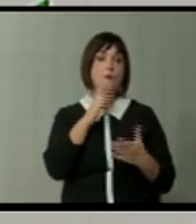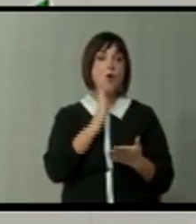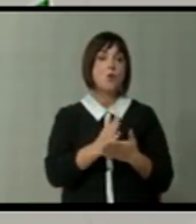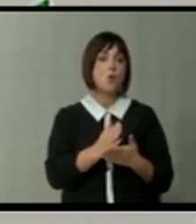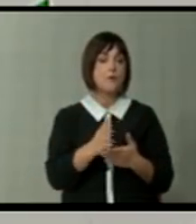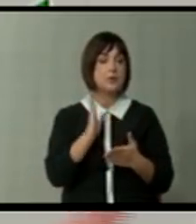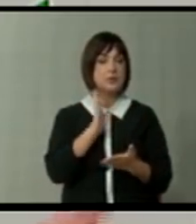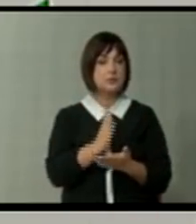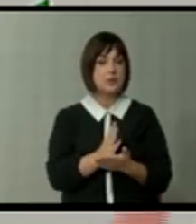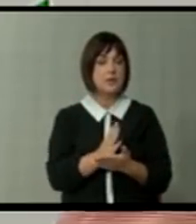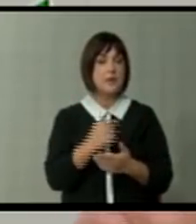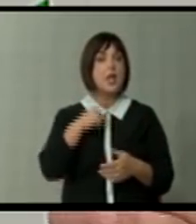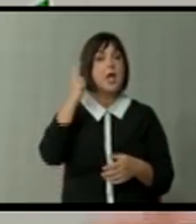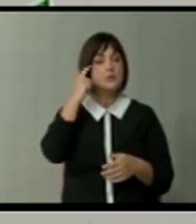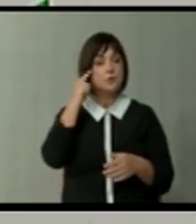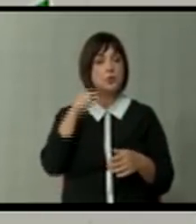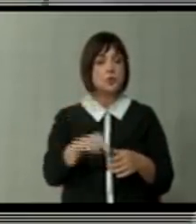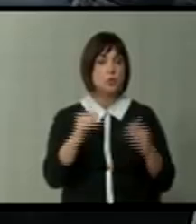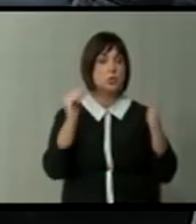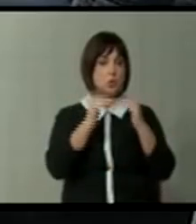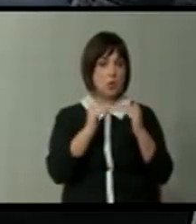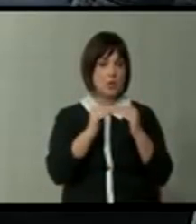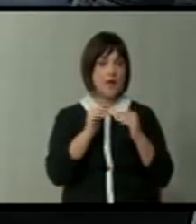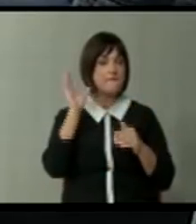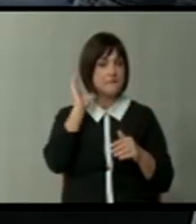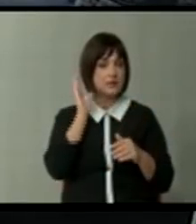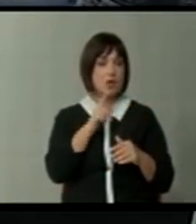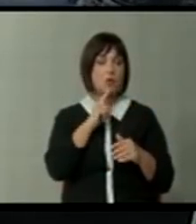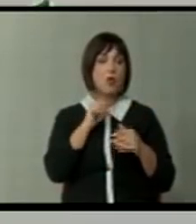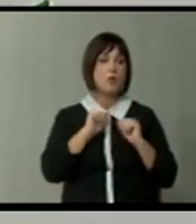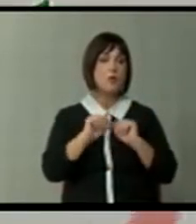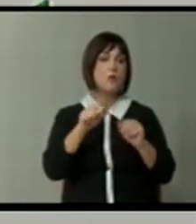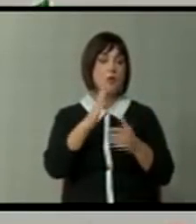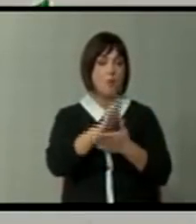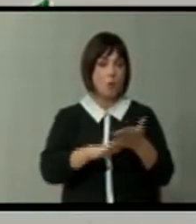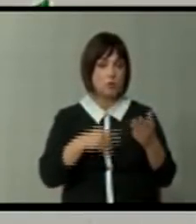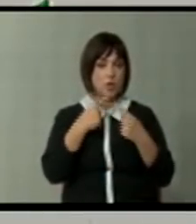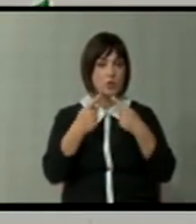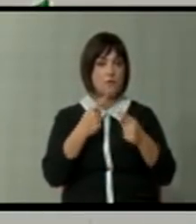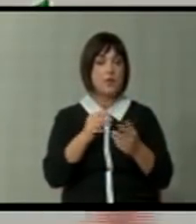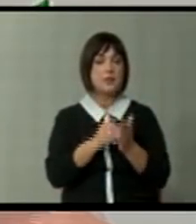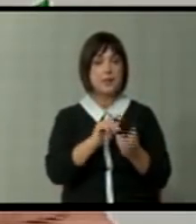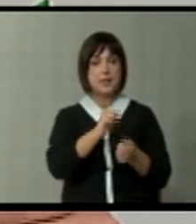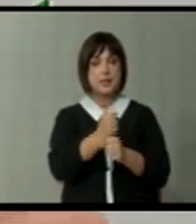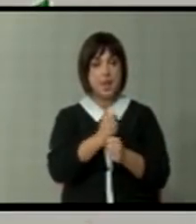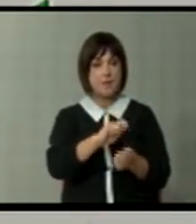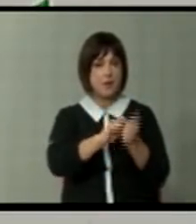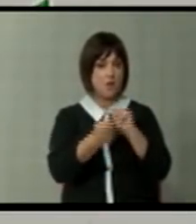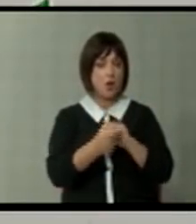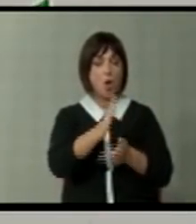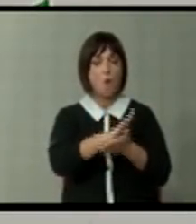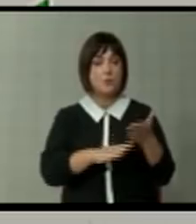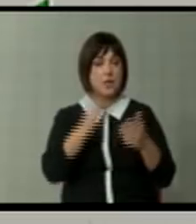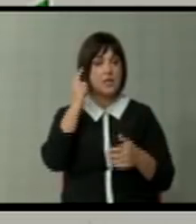што се наодјат. Свестни се и тука се служуваме. Владата кој што ќе готвори по главијата и кој што треба да ги направи реформите во стат